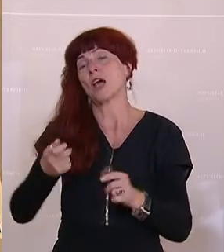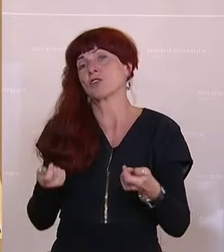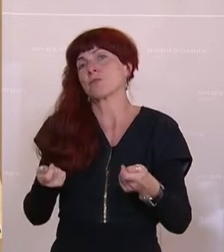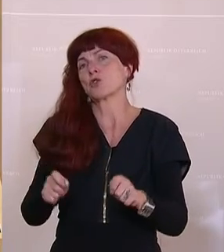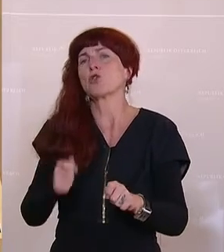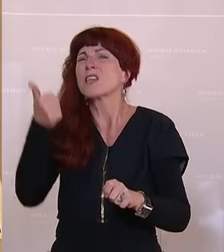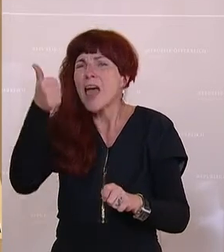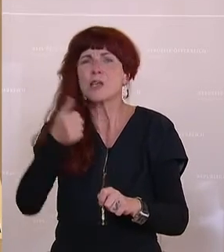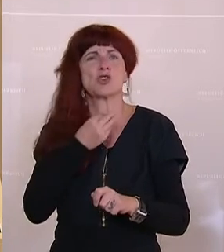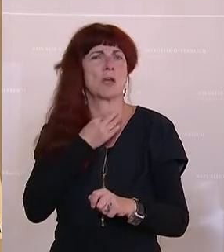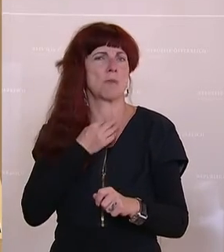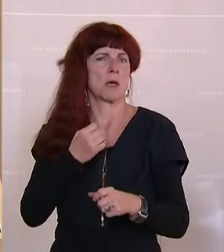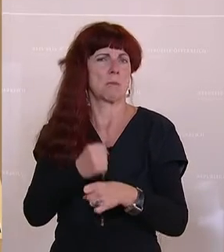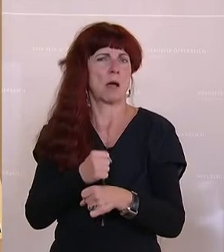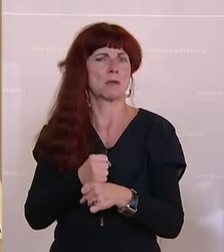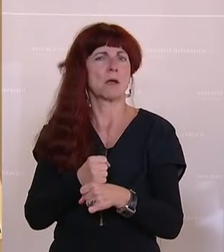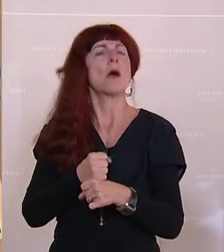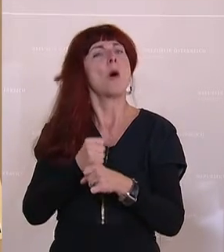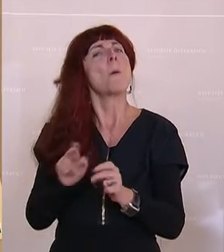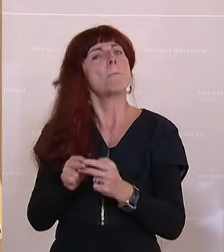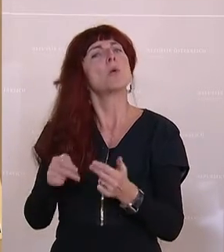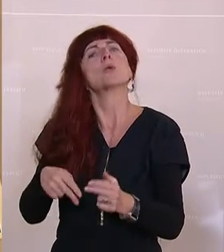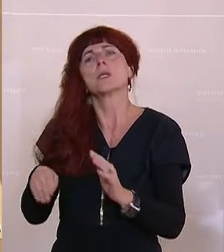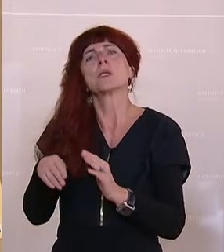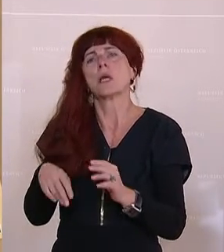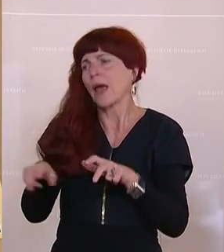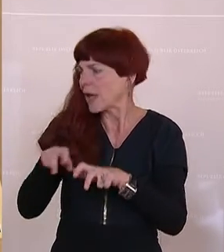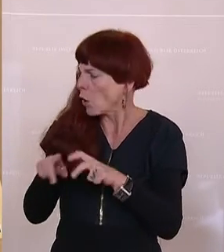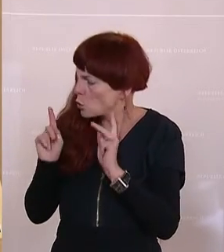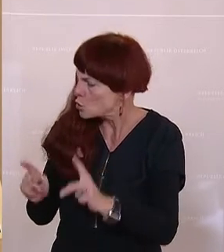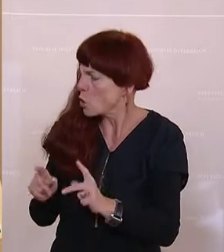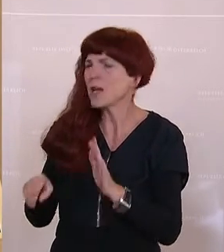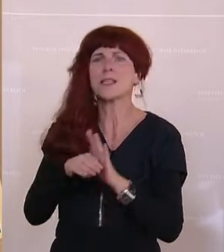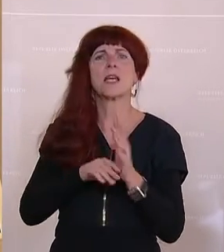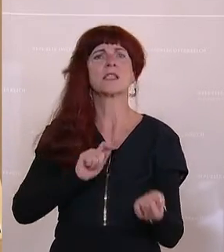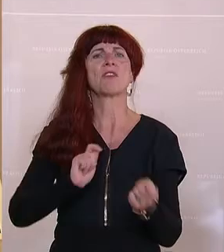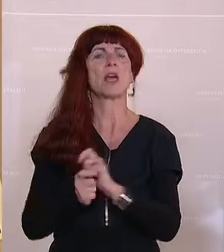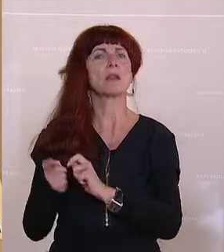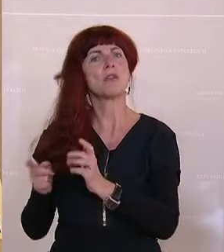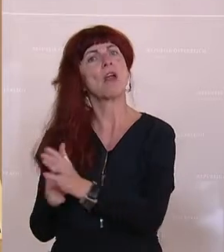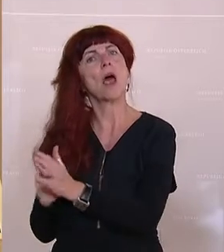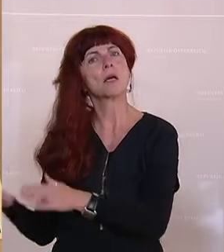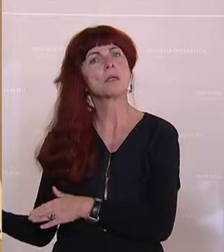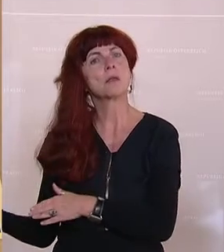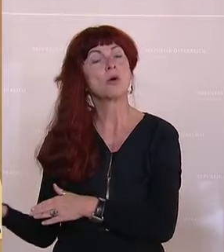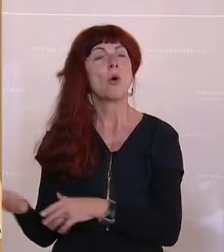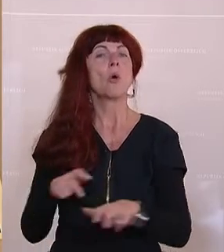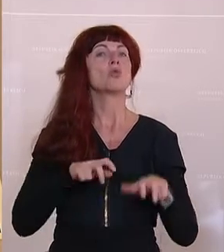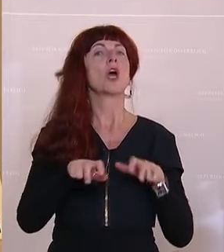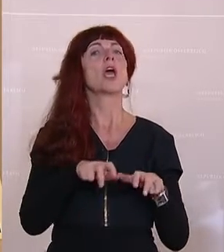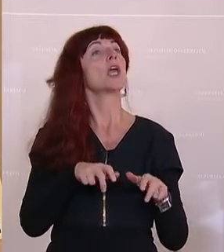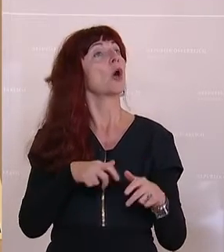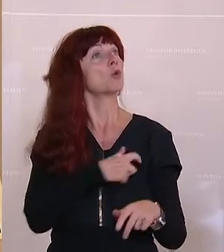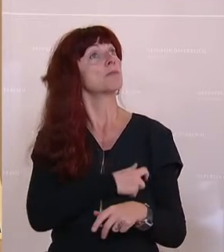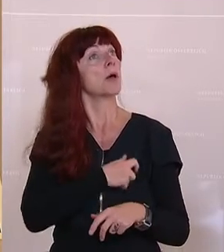Bundesregierung auffordern, hier eine gesetzliche Änderung zu machen. Und was machen die beiden Regierungsparteien? Sie